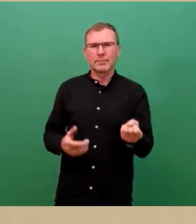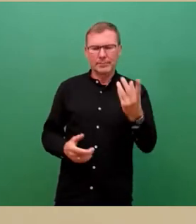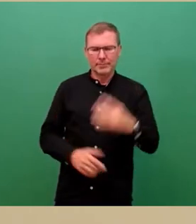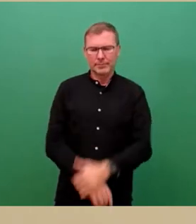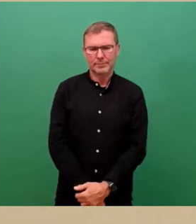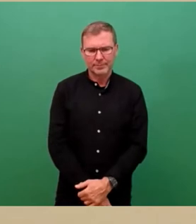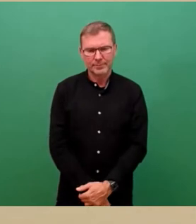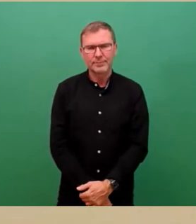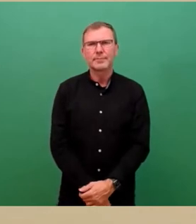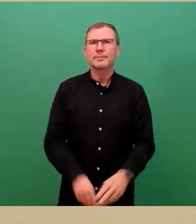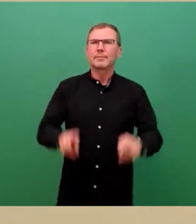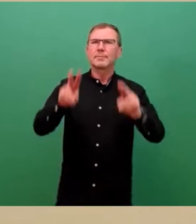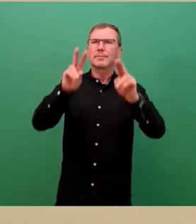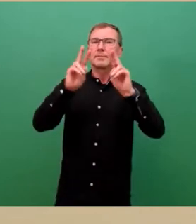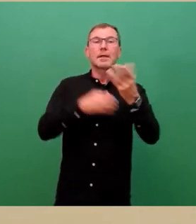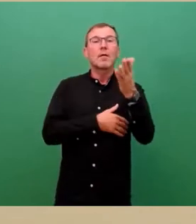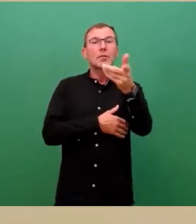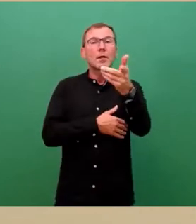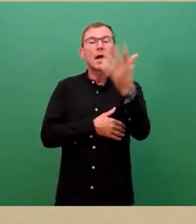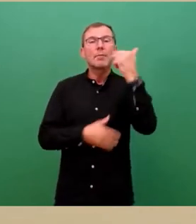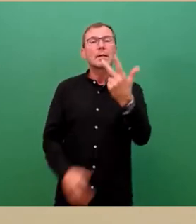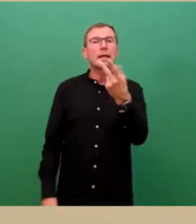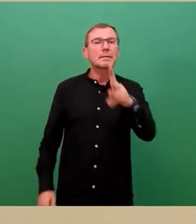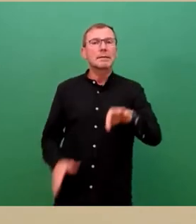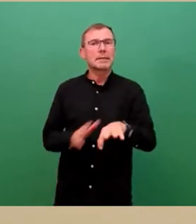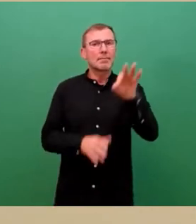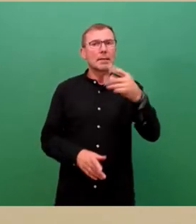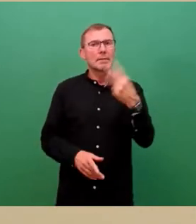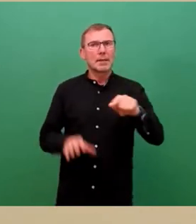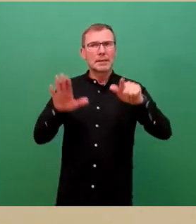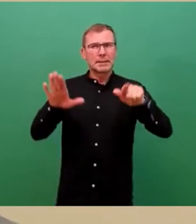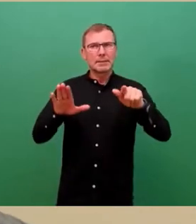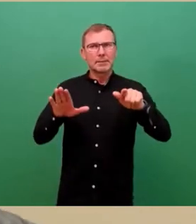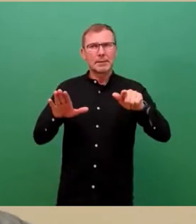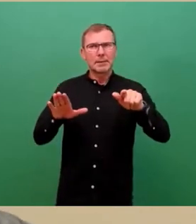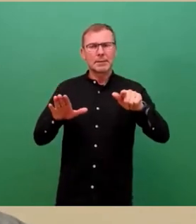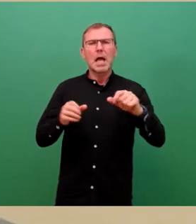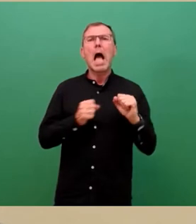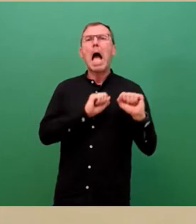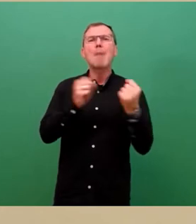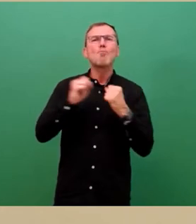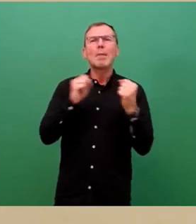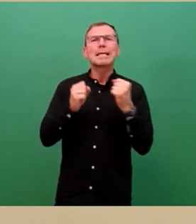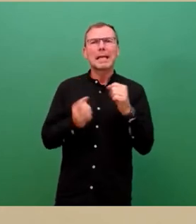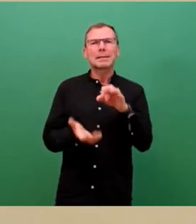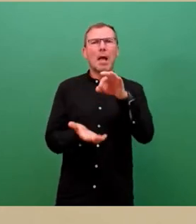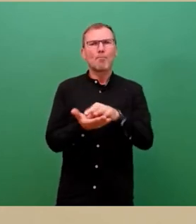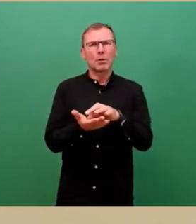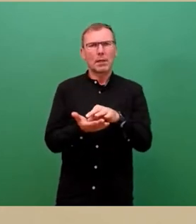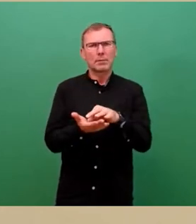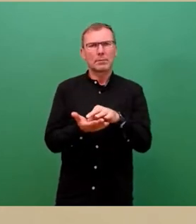Sehr geehrter Frau Dagen, der Startrat hat am 23. März 2017 die Errichtung intermodaler Mobilitätspunkte in Dresden einschließlich eines